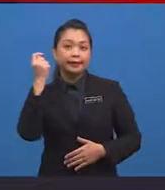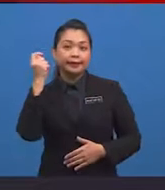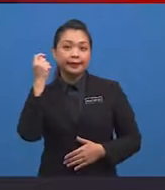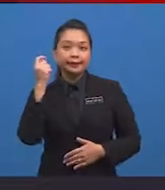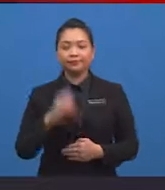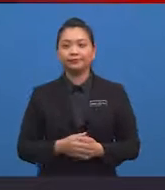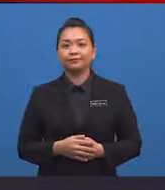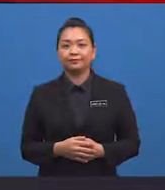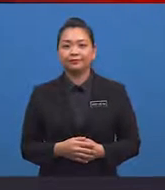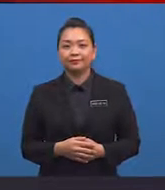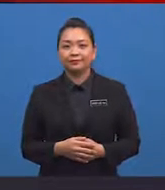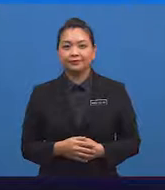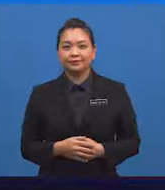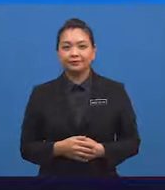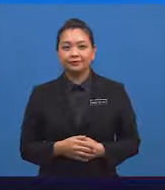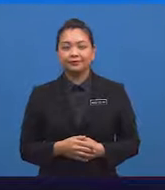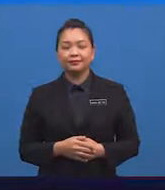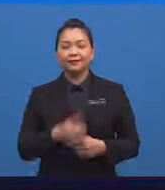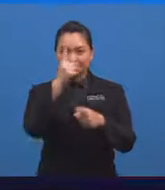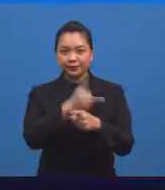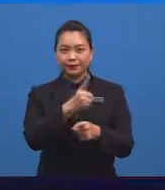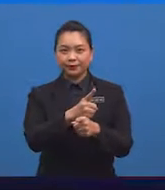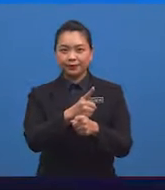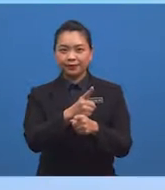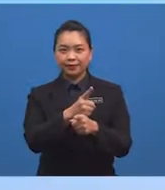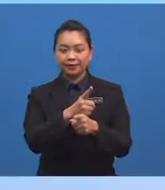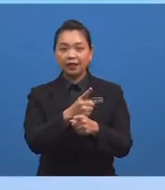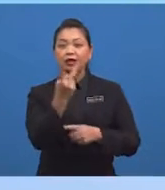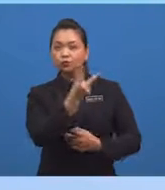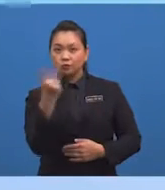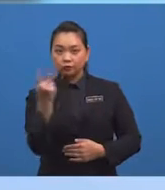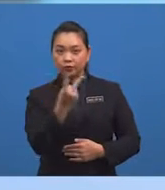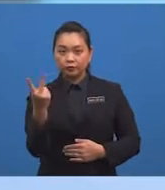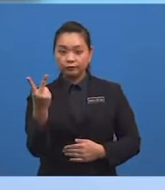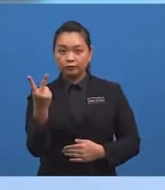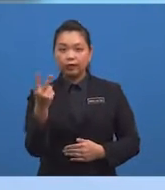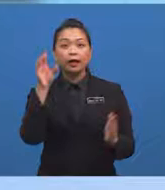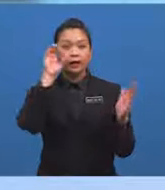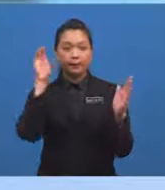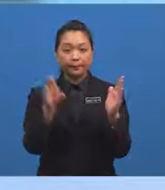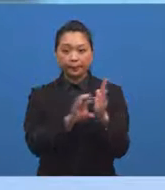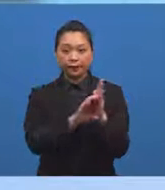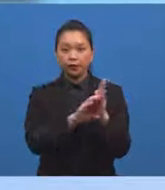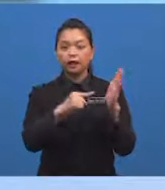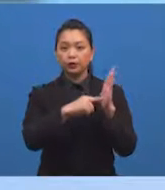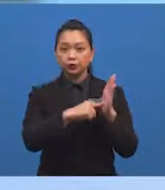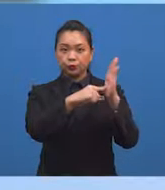ditunjukkan tadi? Tepat sekali Kedua-dua gambar ini